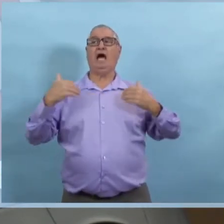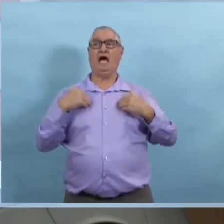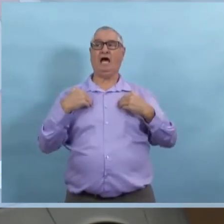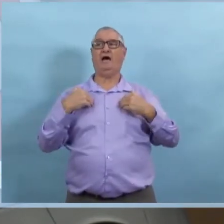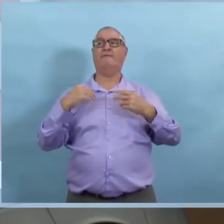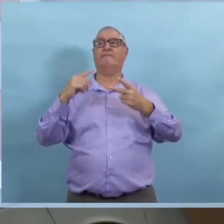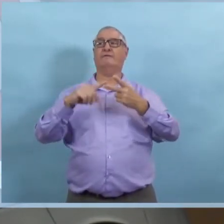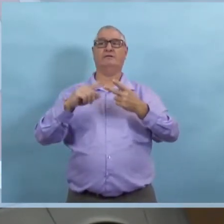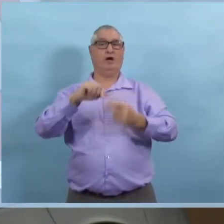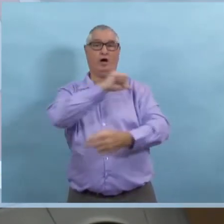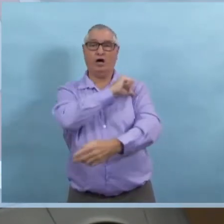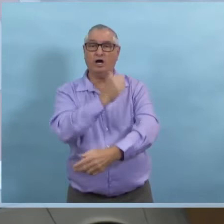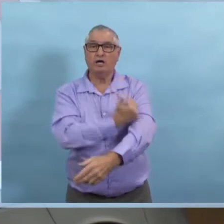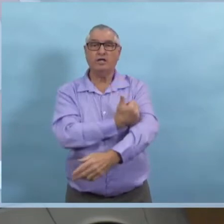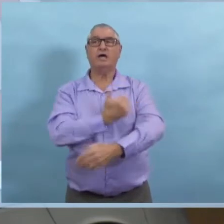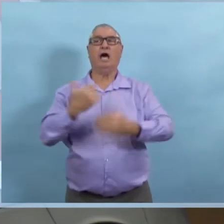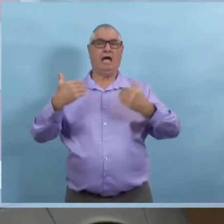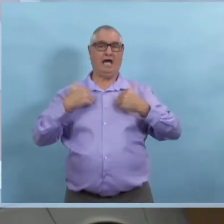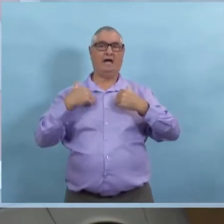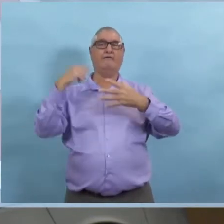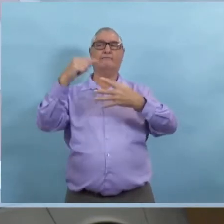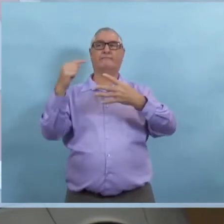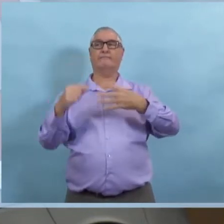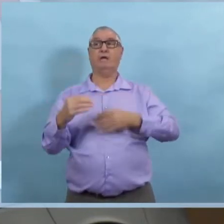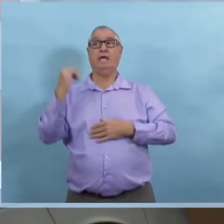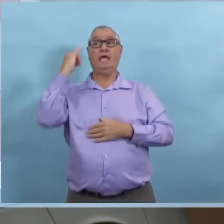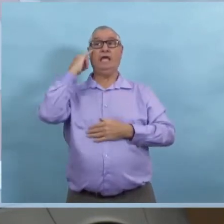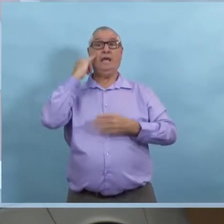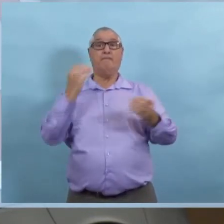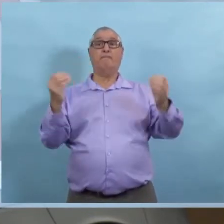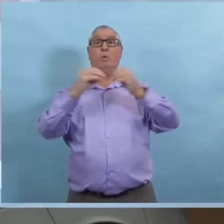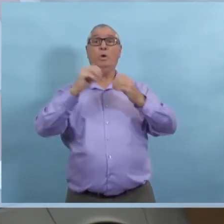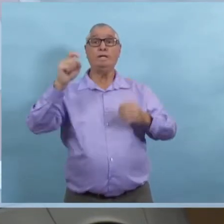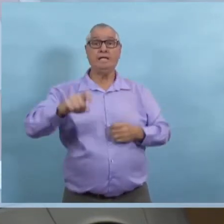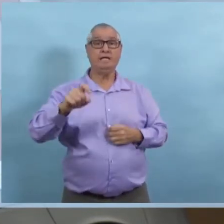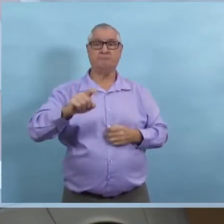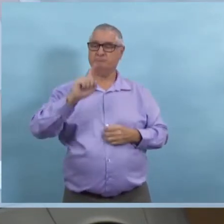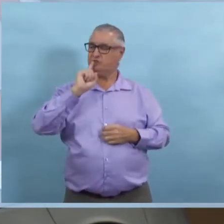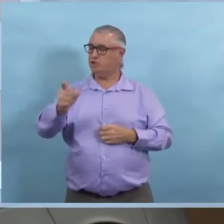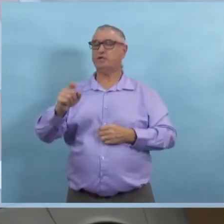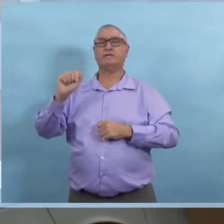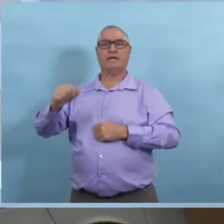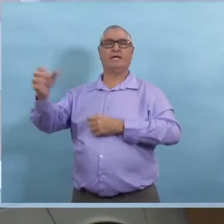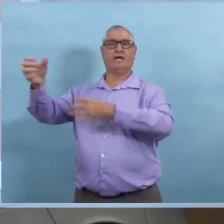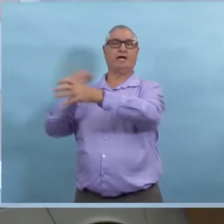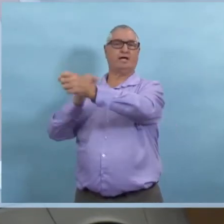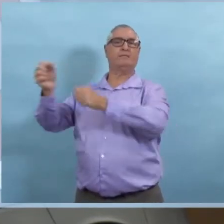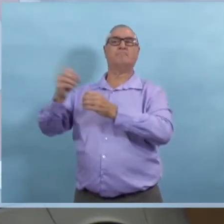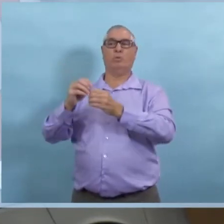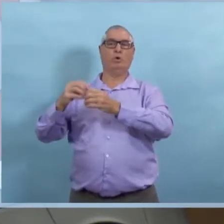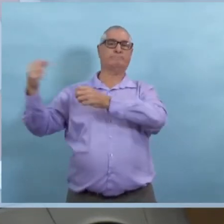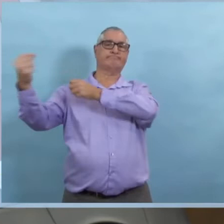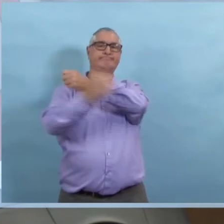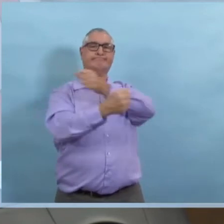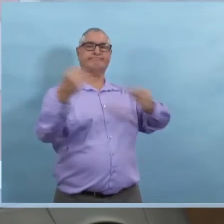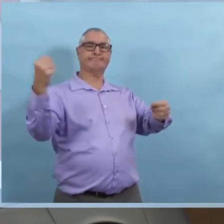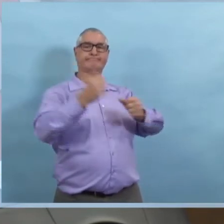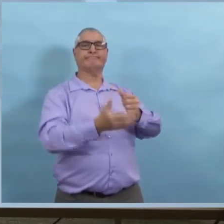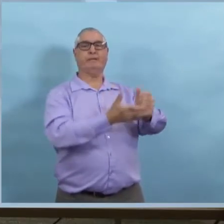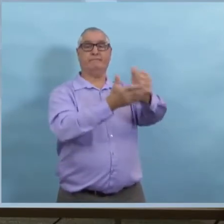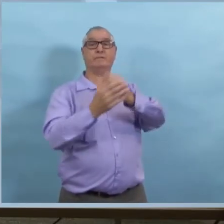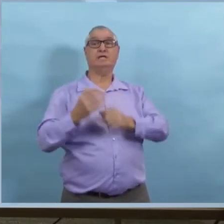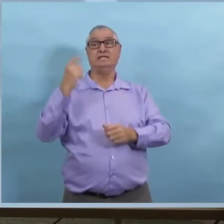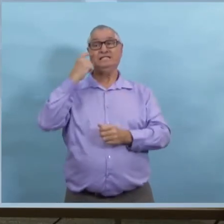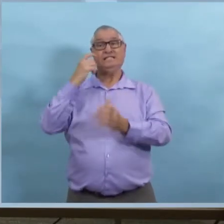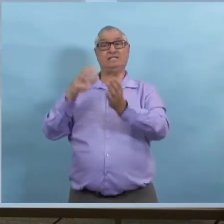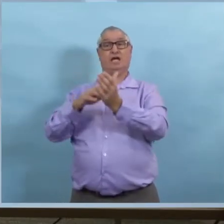d'individus qui ont la formation et la capacité et l'autorité légale d'obliger le respect de la loi. Et si on doit élargir ce groupe de personnes, on va le